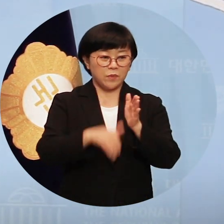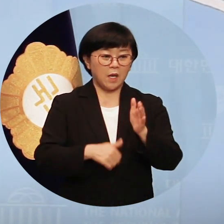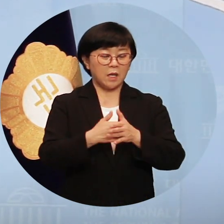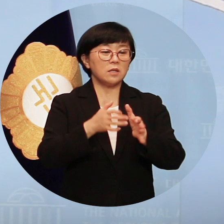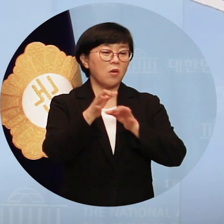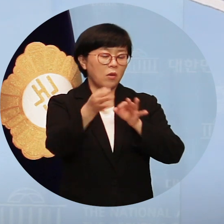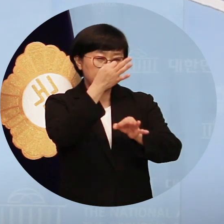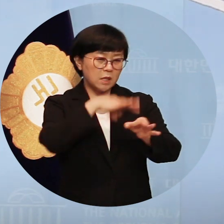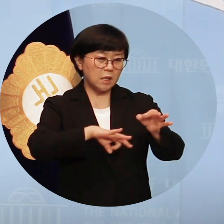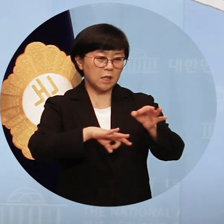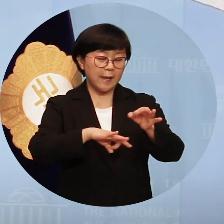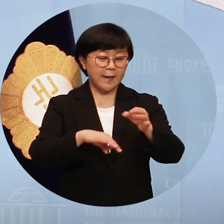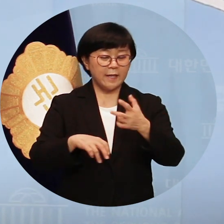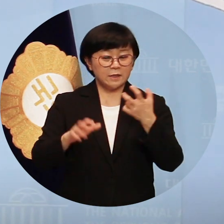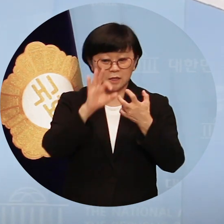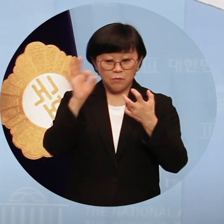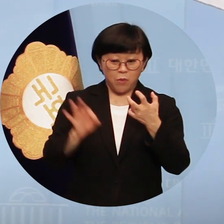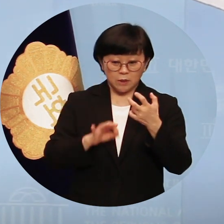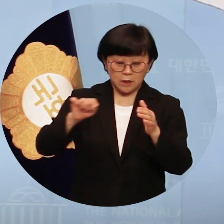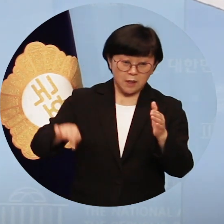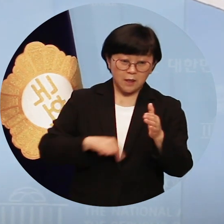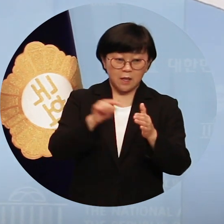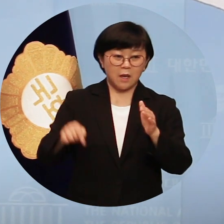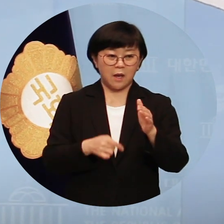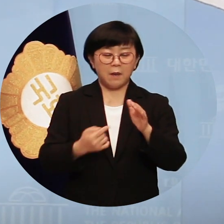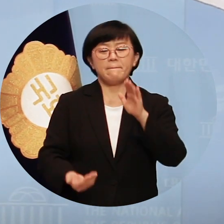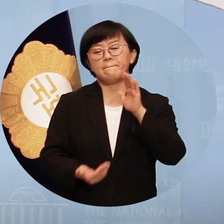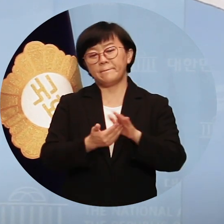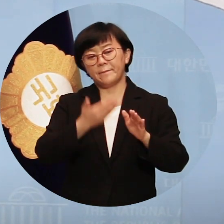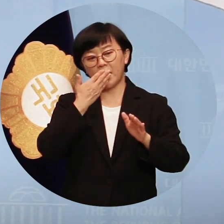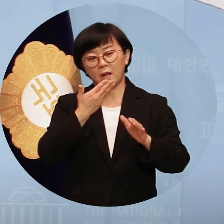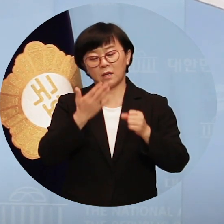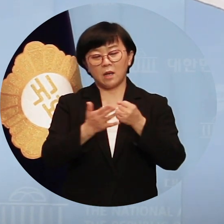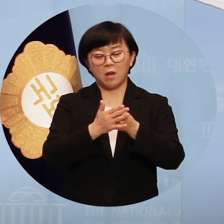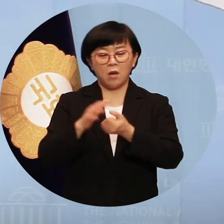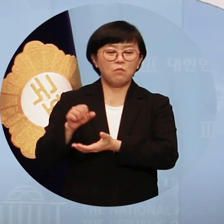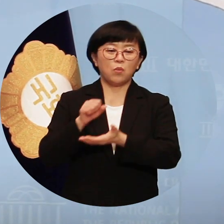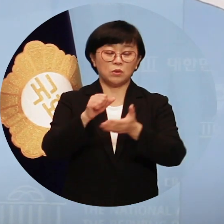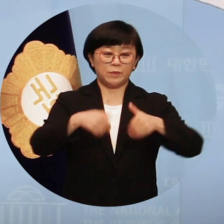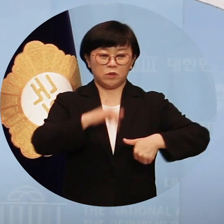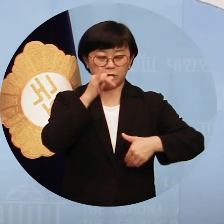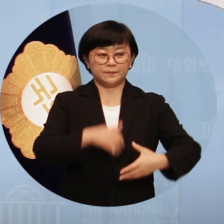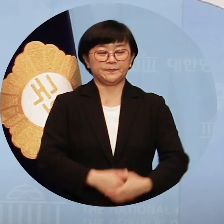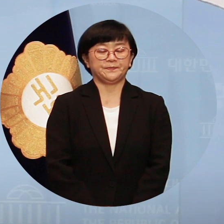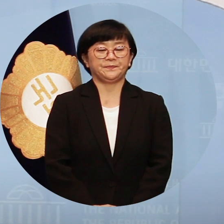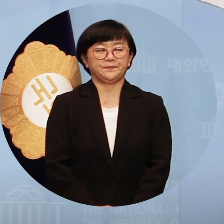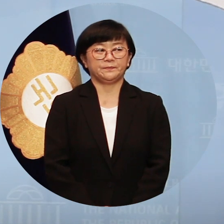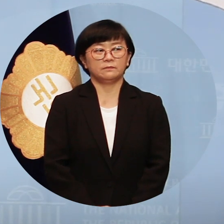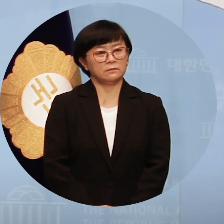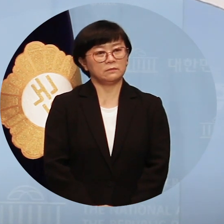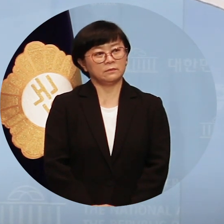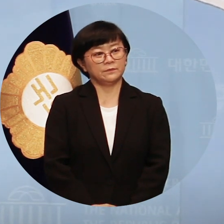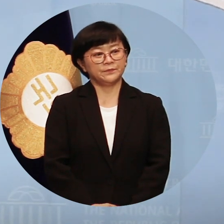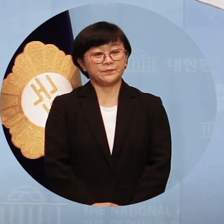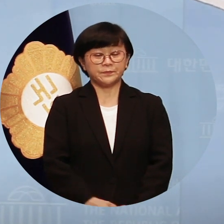과세 신고에서 영업이익이 전년 대비 70% 범위 내에 이르도록 보존해 줍니다.